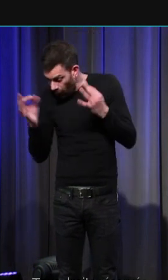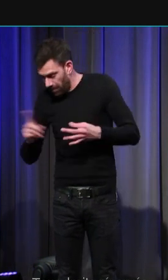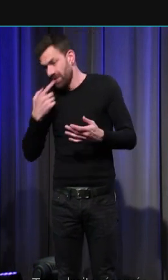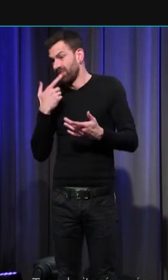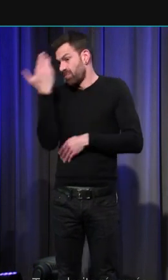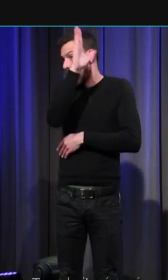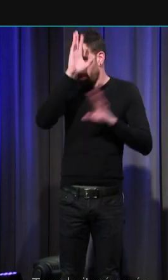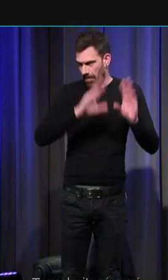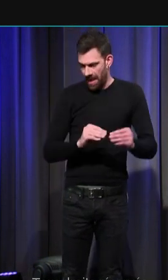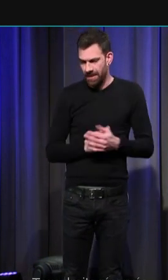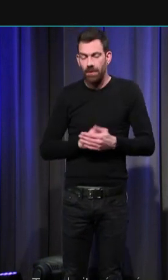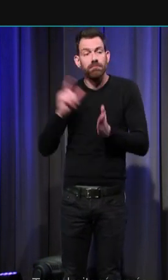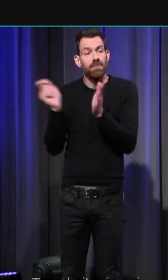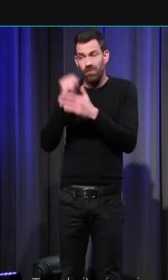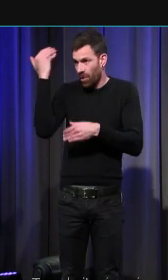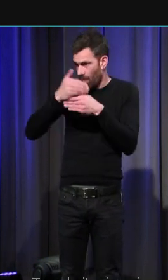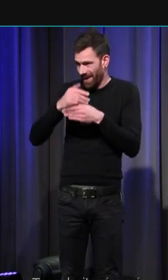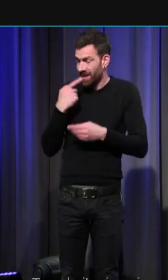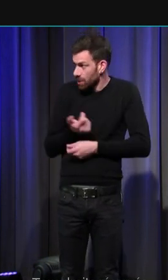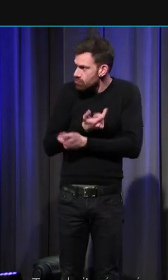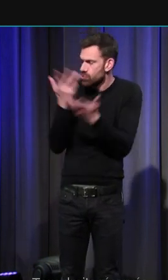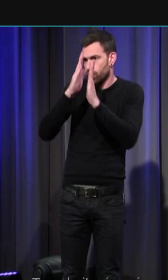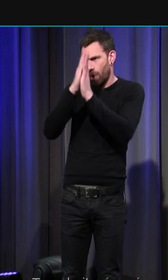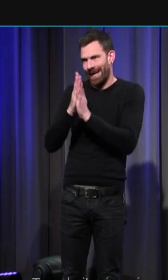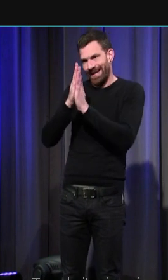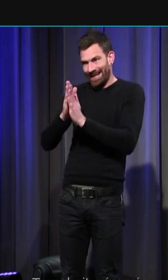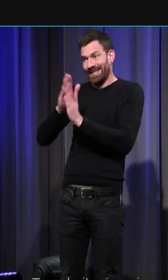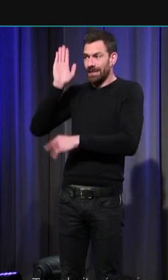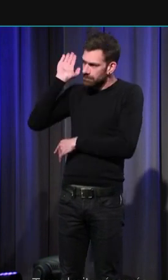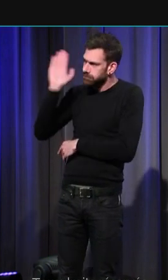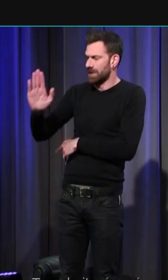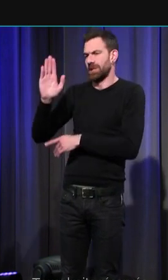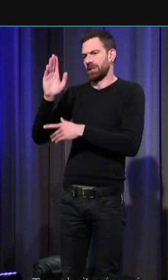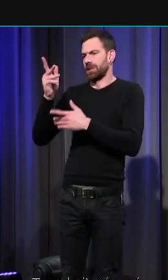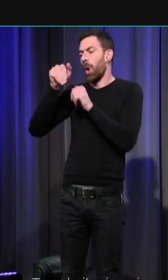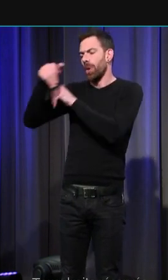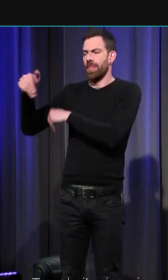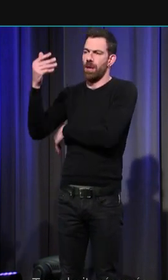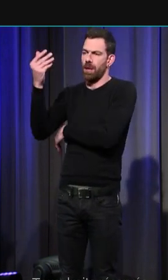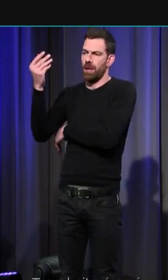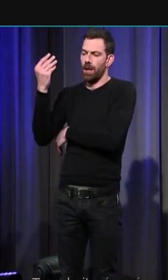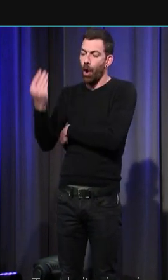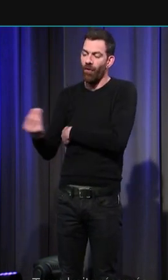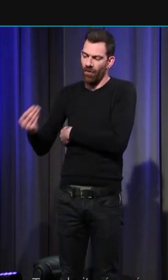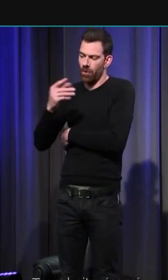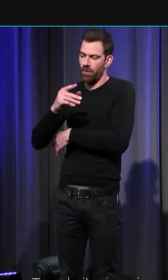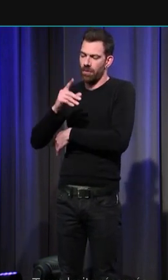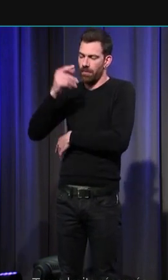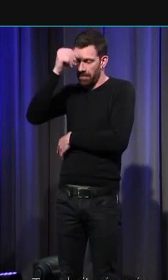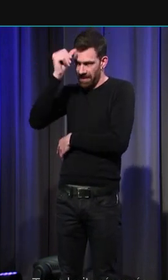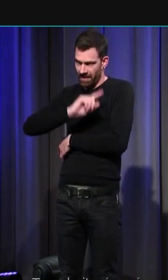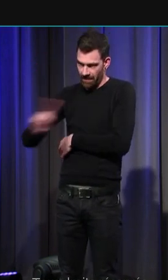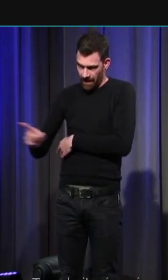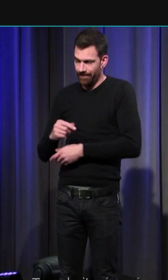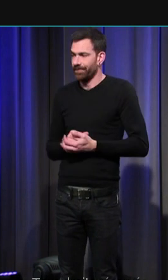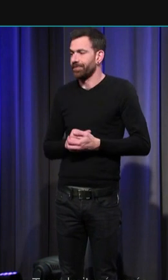-Âge il y a toute une série d'églises qui sont dédiées à l'enterrement des tout-petits qui n'ont pas été baptisés et vraisemblablement au